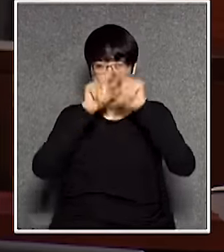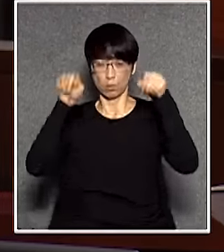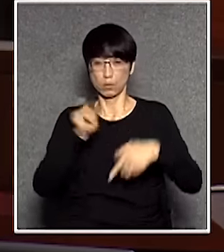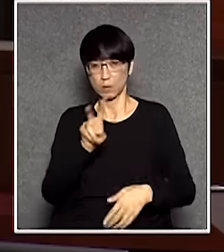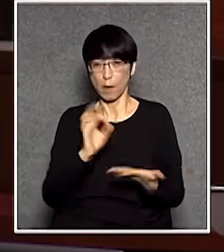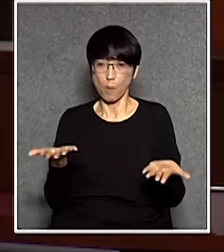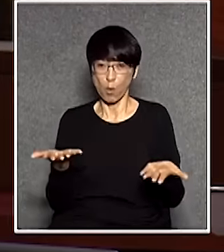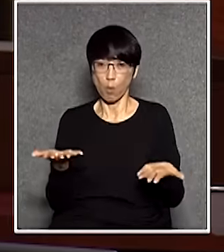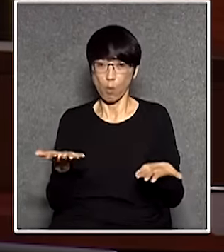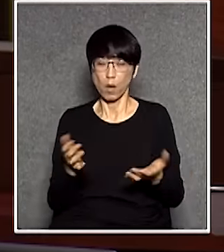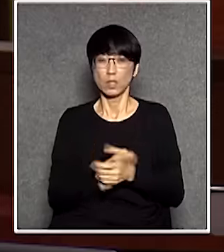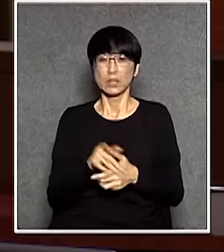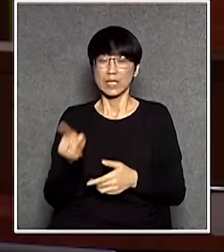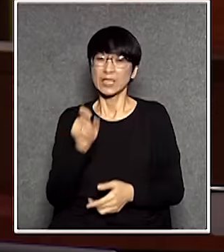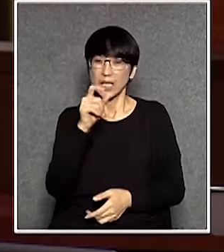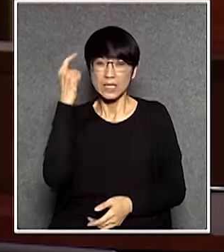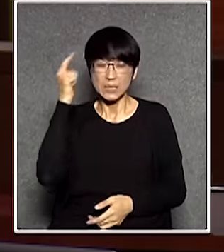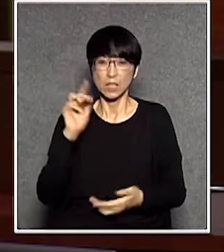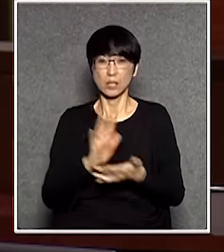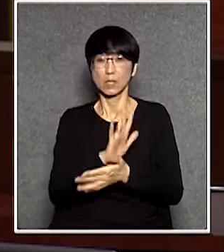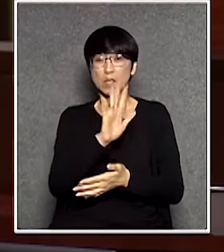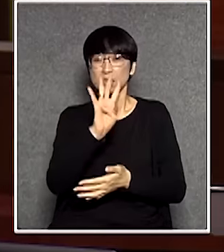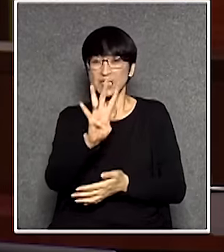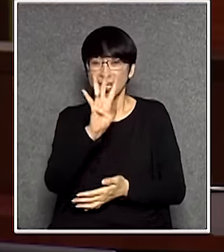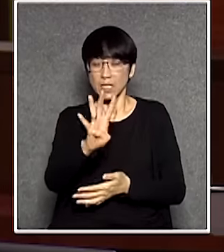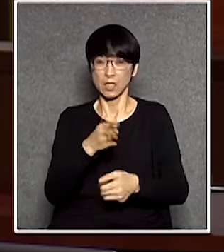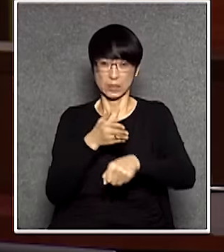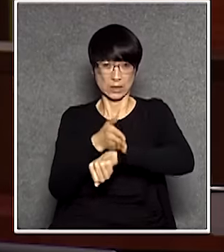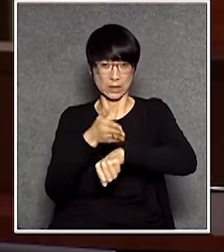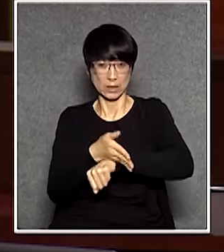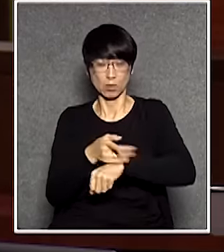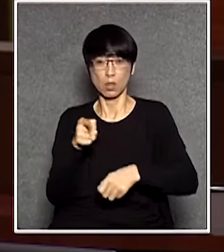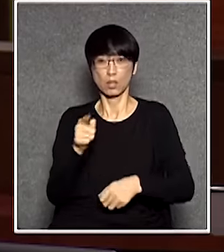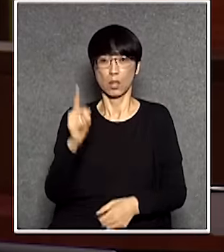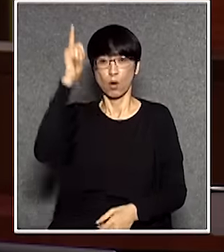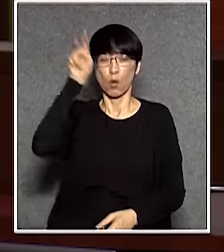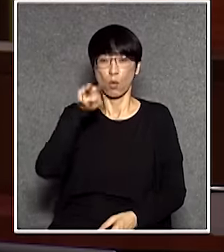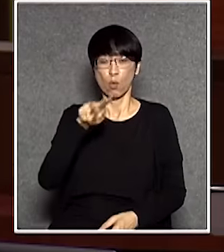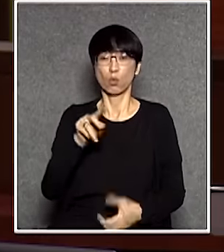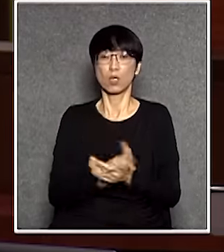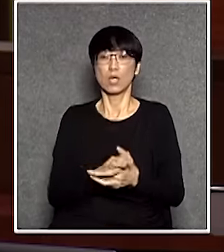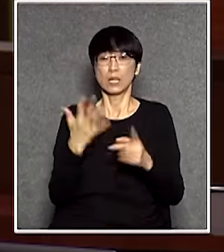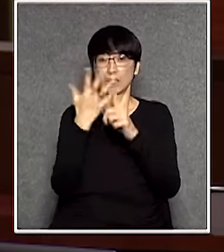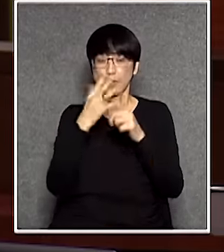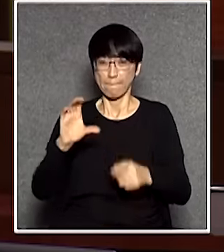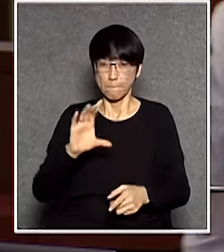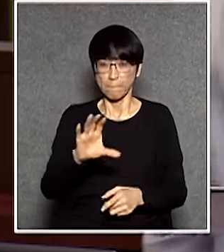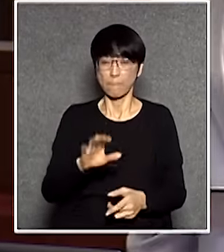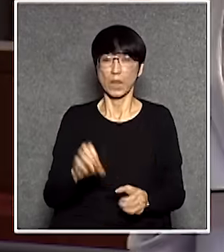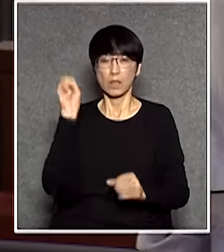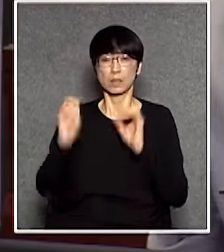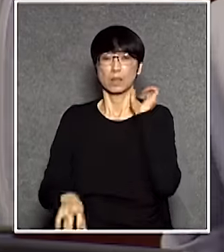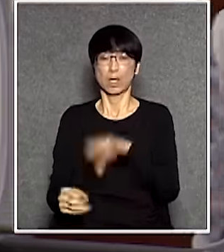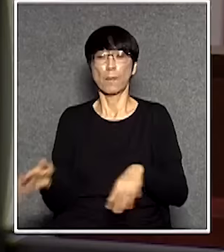真是知事體大延遲了四年你知道問題有大這一套空管系統你拿這些錢的十五億基本上是投入鹹水海